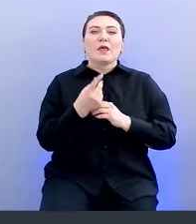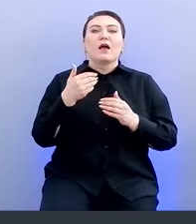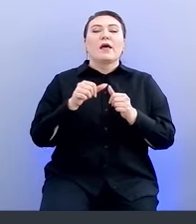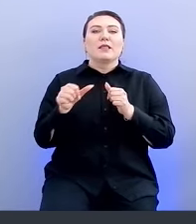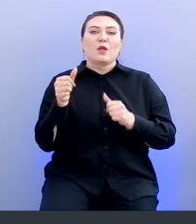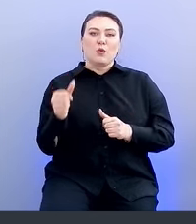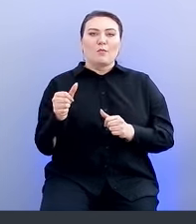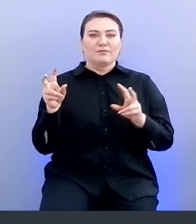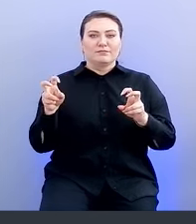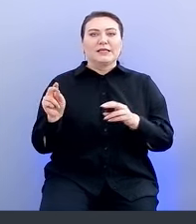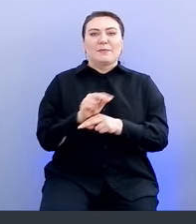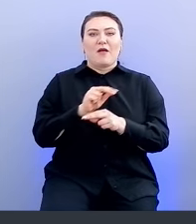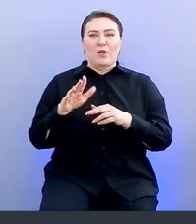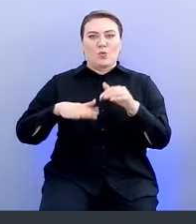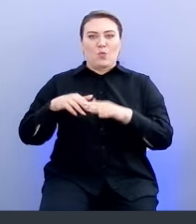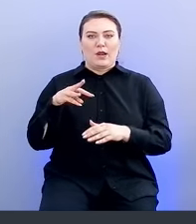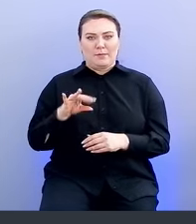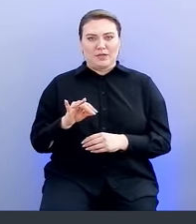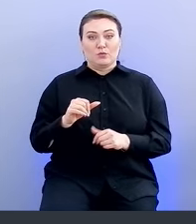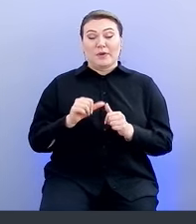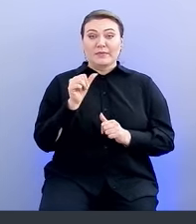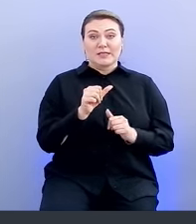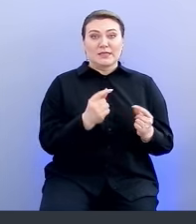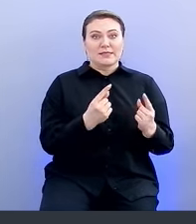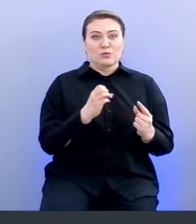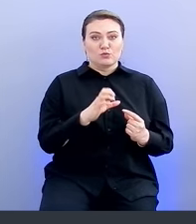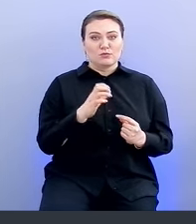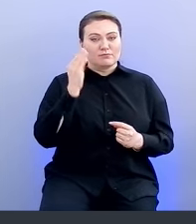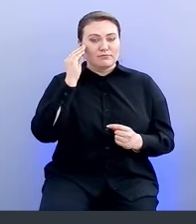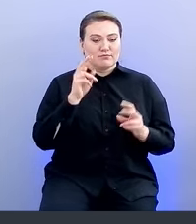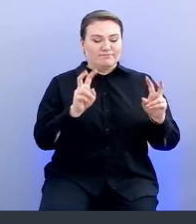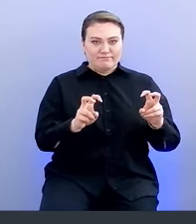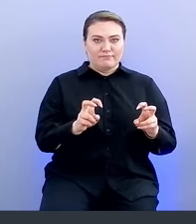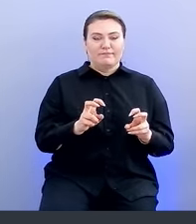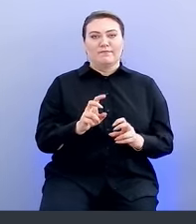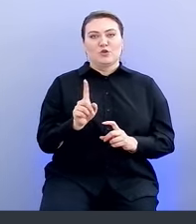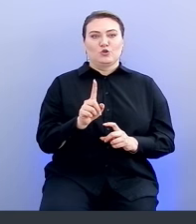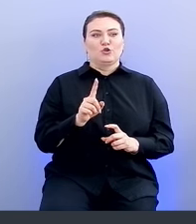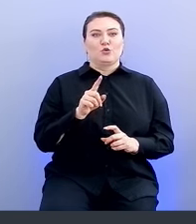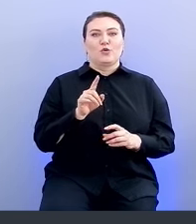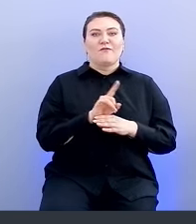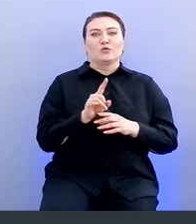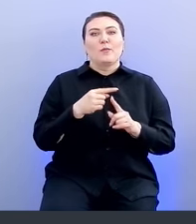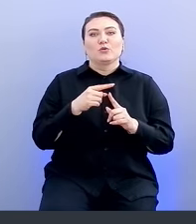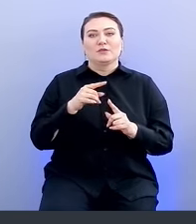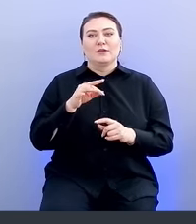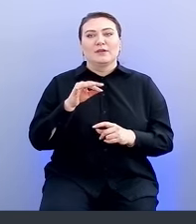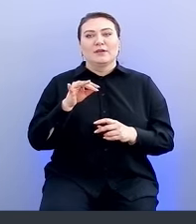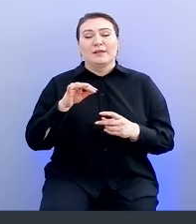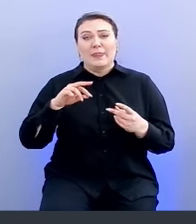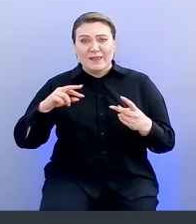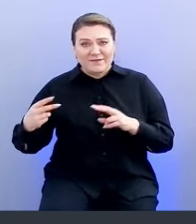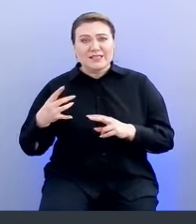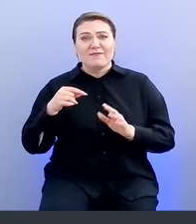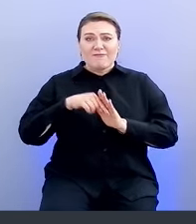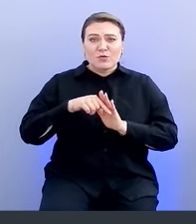исправлена руками. У нас прям такой есть отдельный статус, там отдельные статусы, что false positive and fix it и